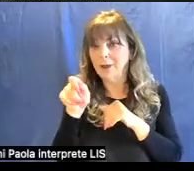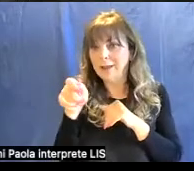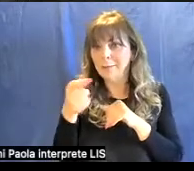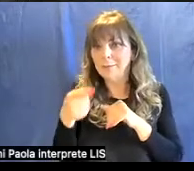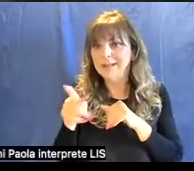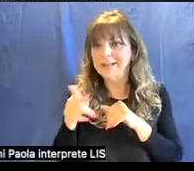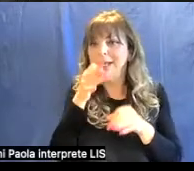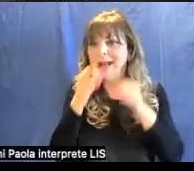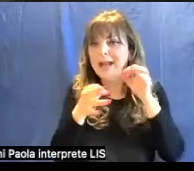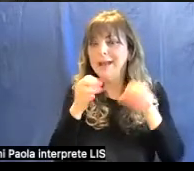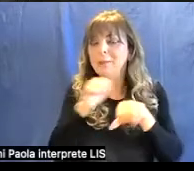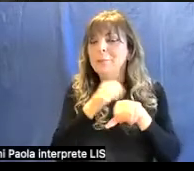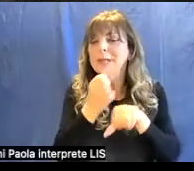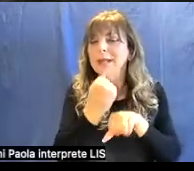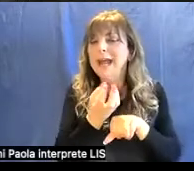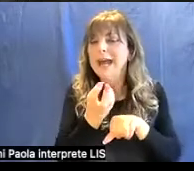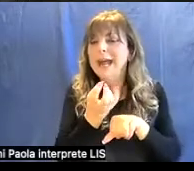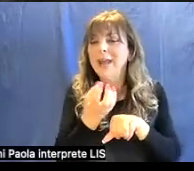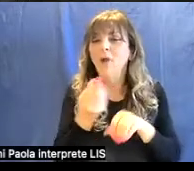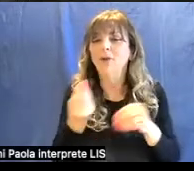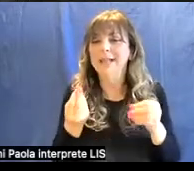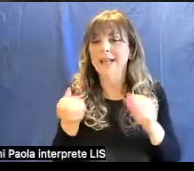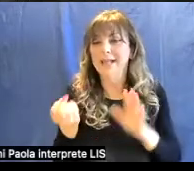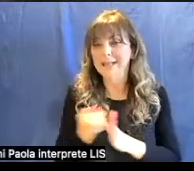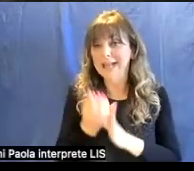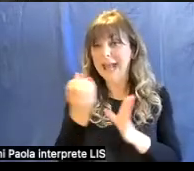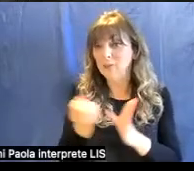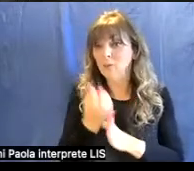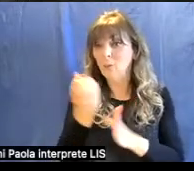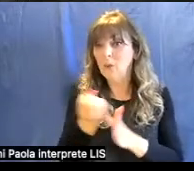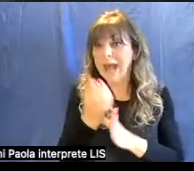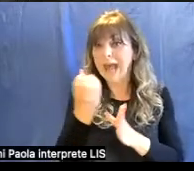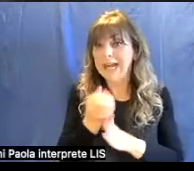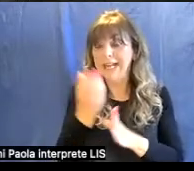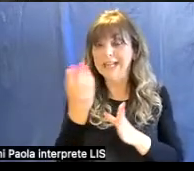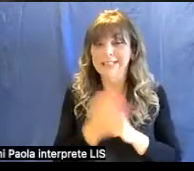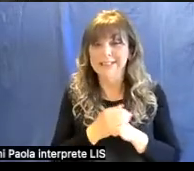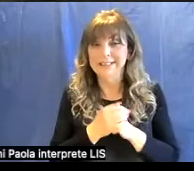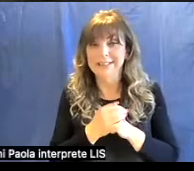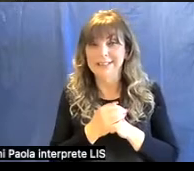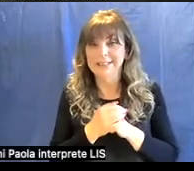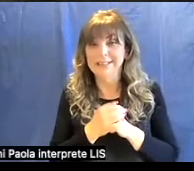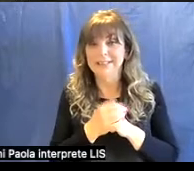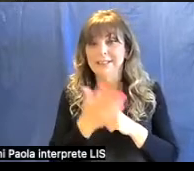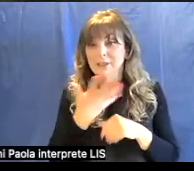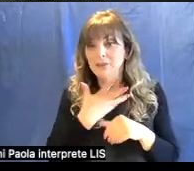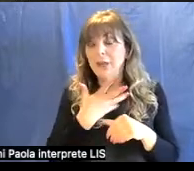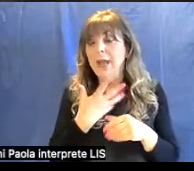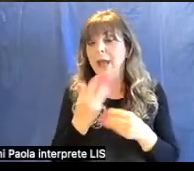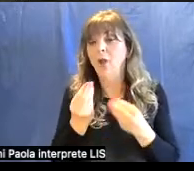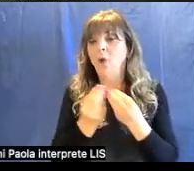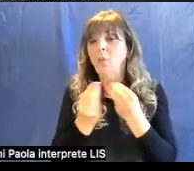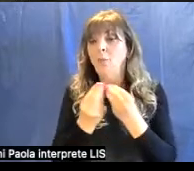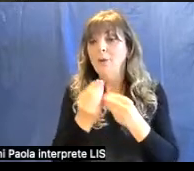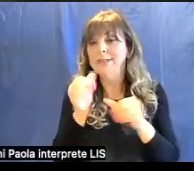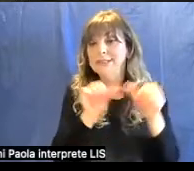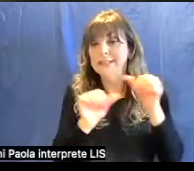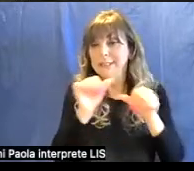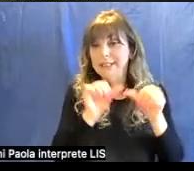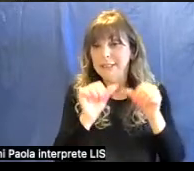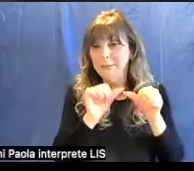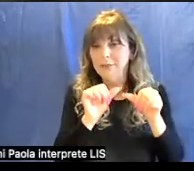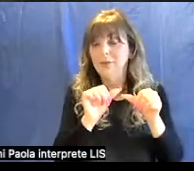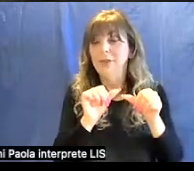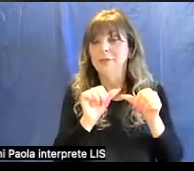definire un minerale è naturale, perché ovviamente esistono dei composti chimici con una propria